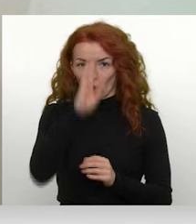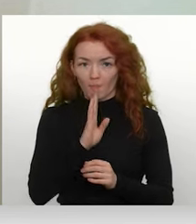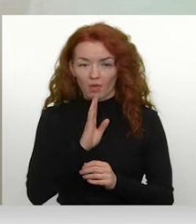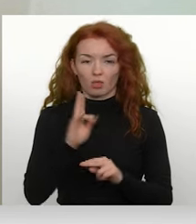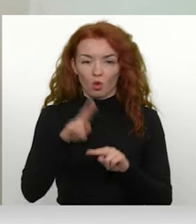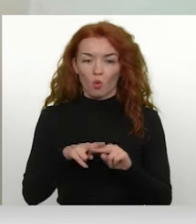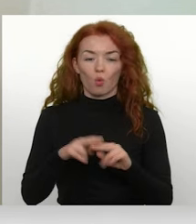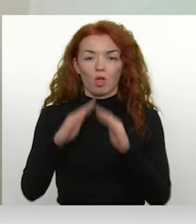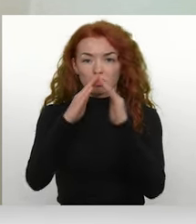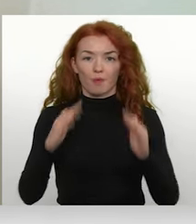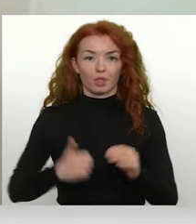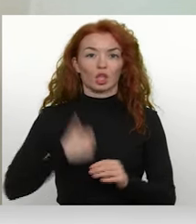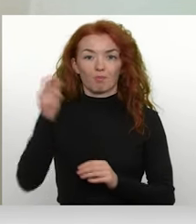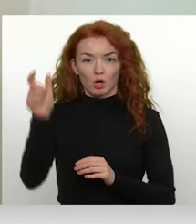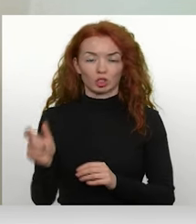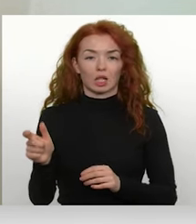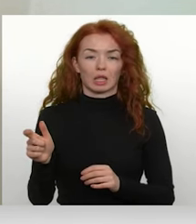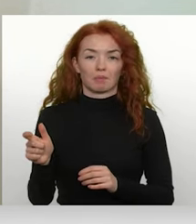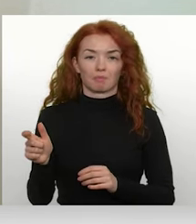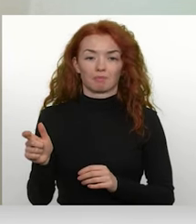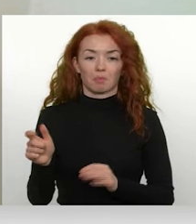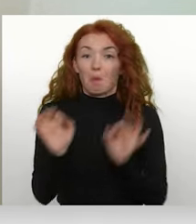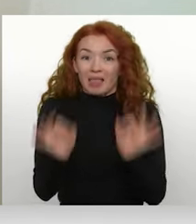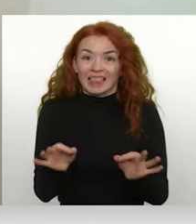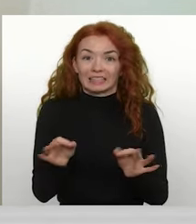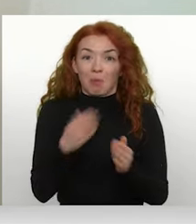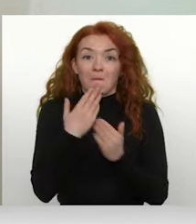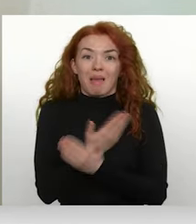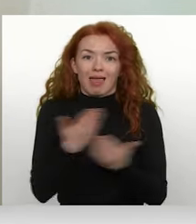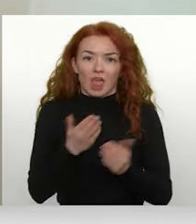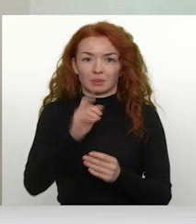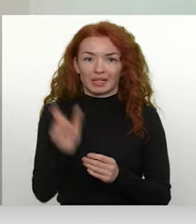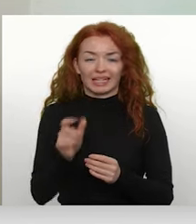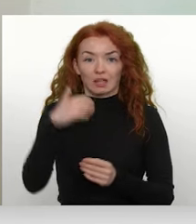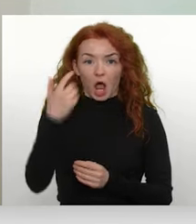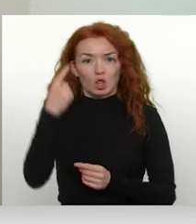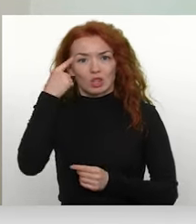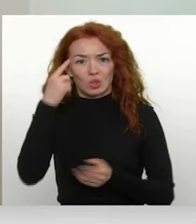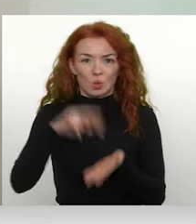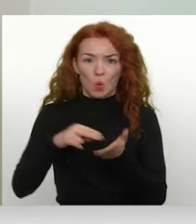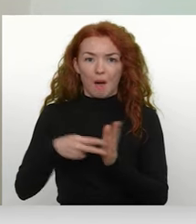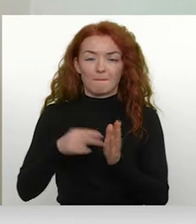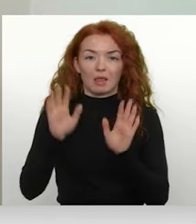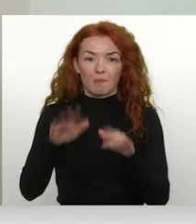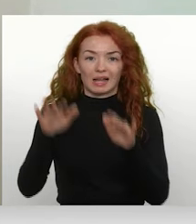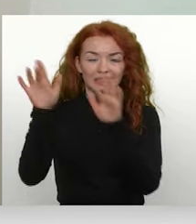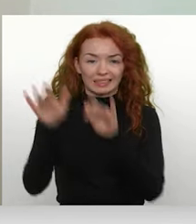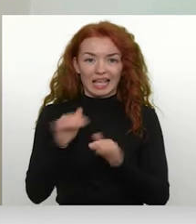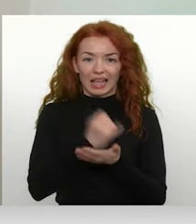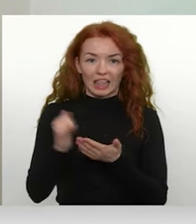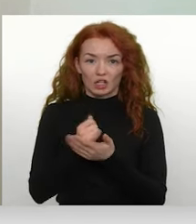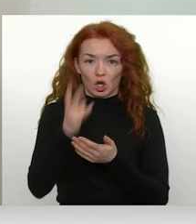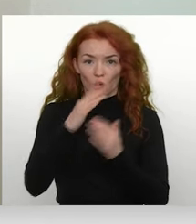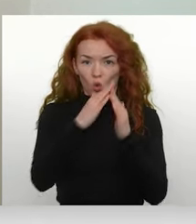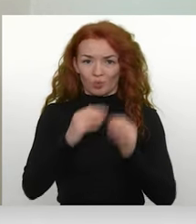nam īpašniekiem, patiesībā pēdējais brīdis, kad domāt par sniega tīrīšanu no